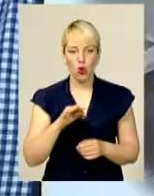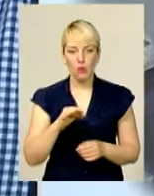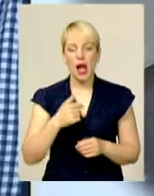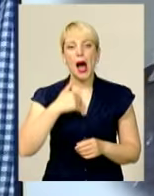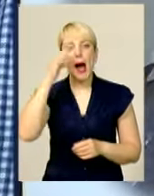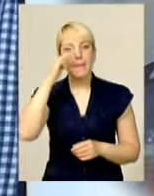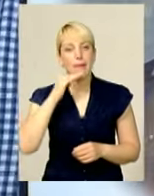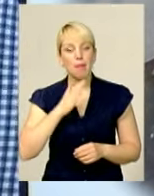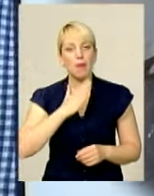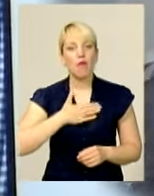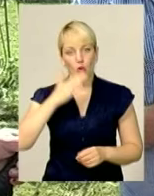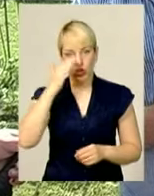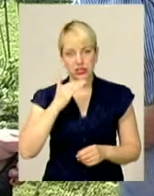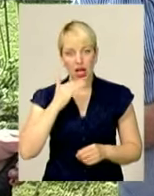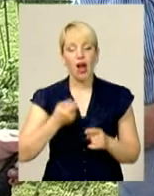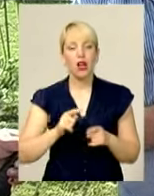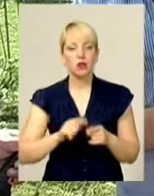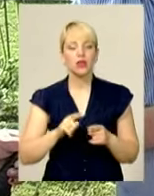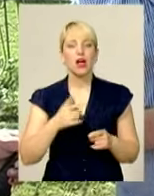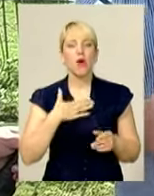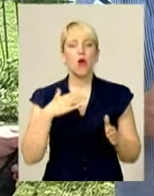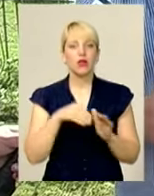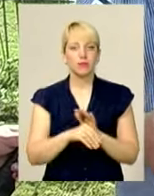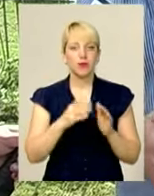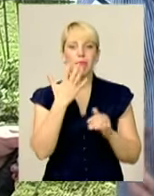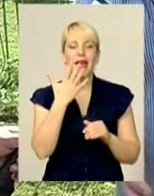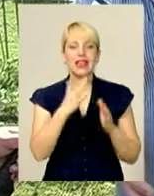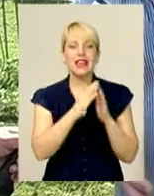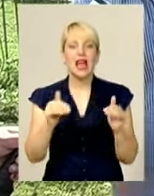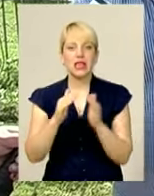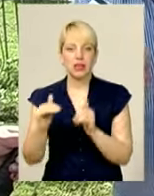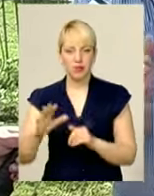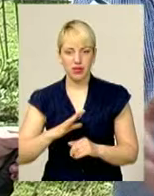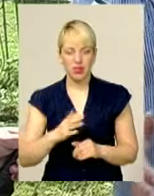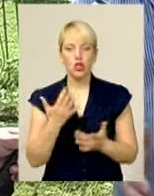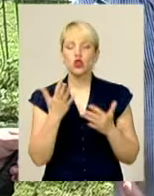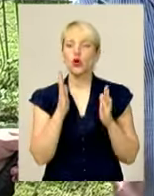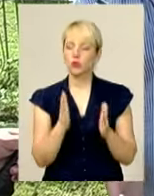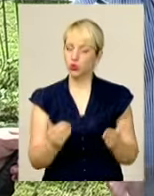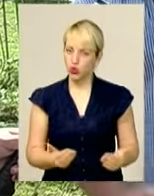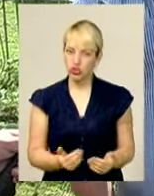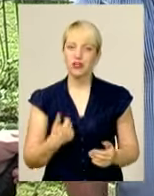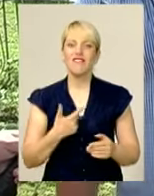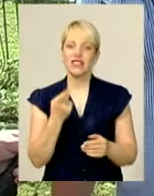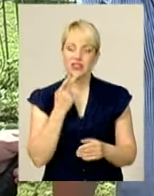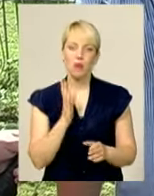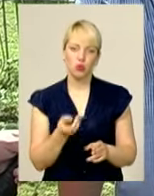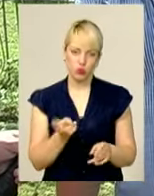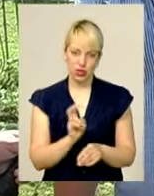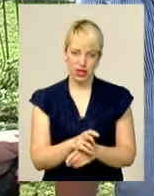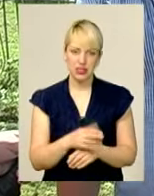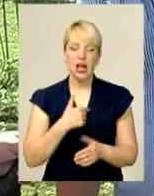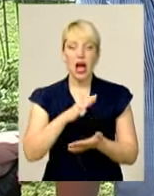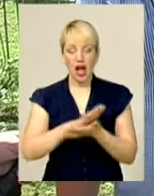пройшов, а це брат моєго отця. Скільки буду жити, я завжди буду приходити, а далі